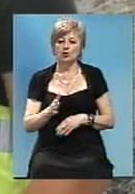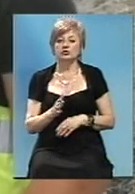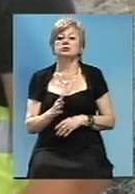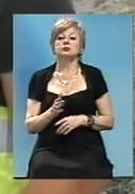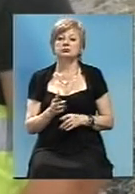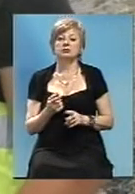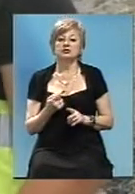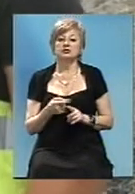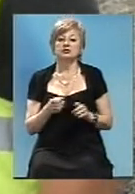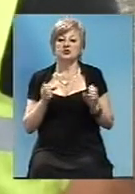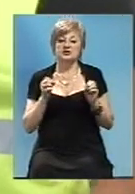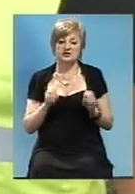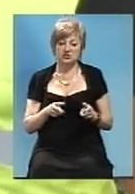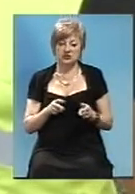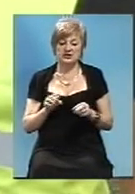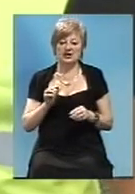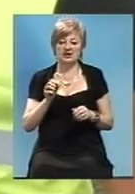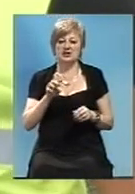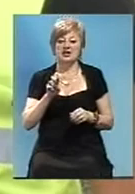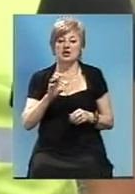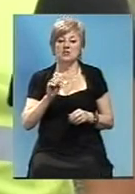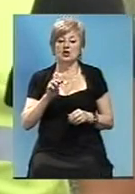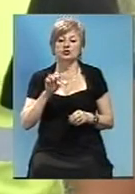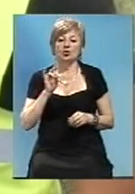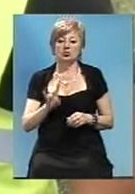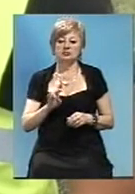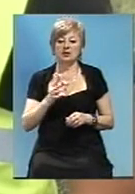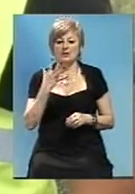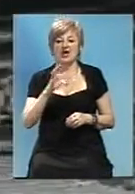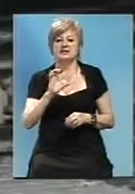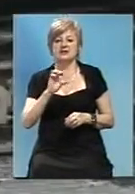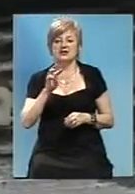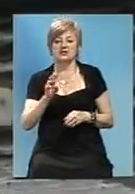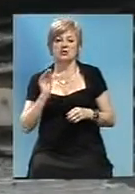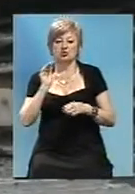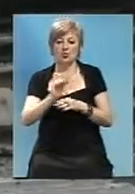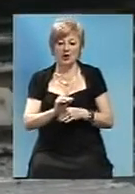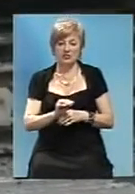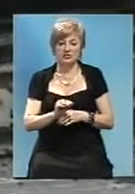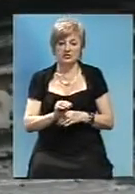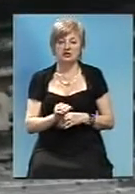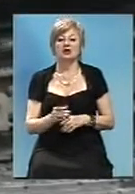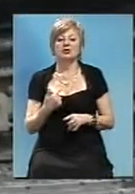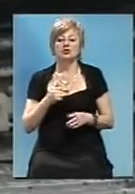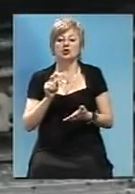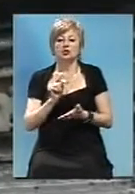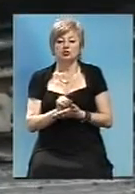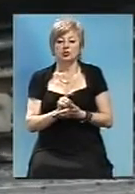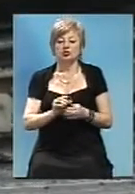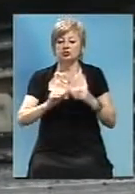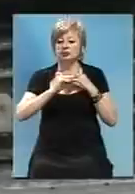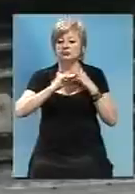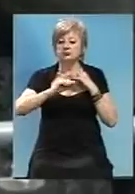Щобиневого мастикого асфертобетону. Буде ще 5 сантиметрів верхнього шару. Загалом ми маємо 20 сантиметрів укріпленої